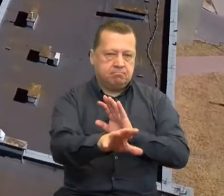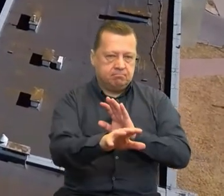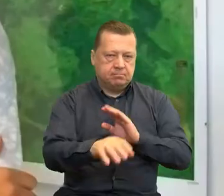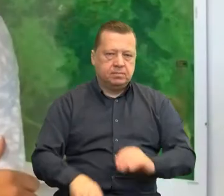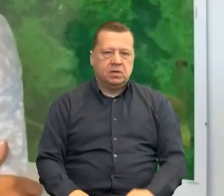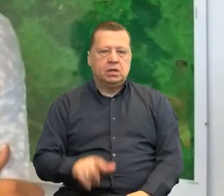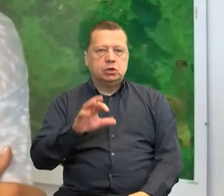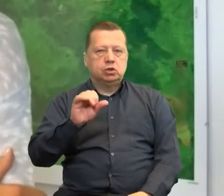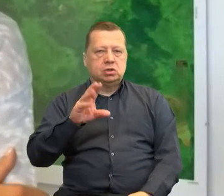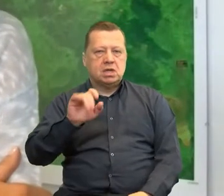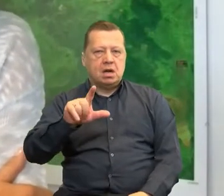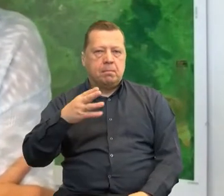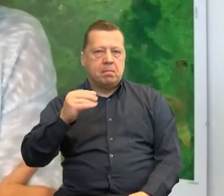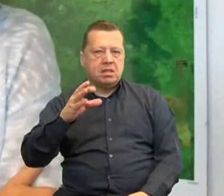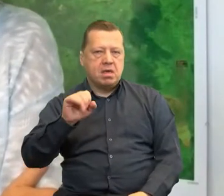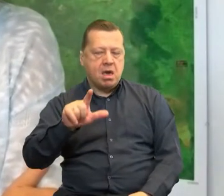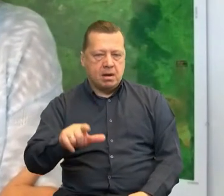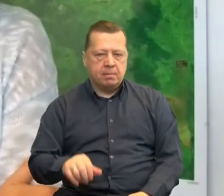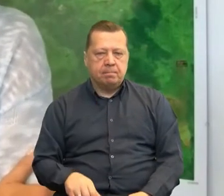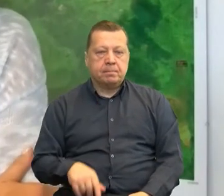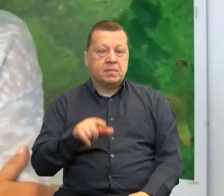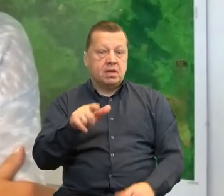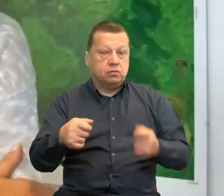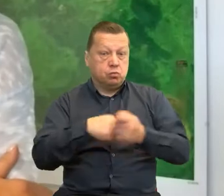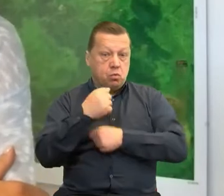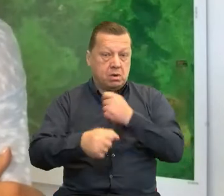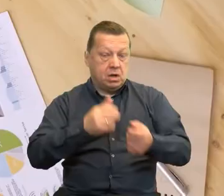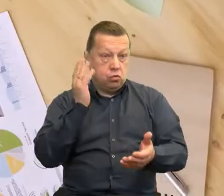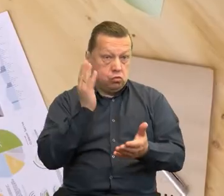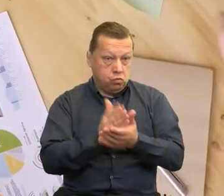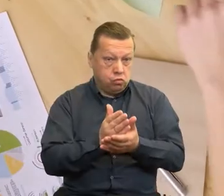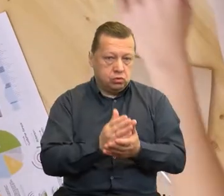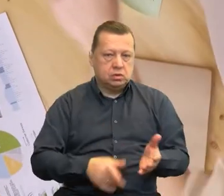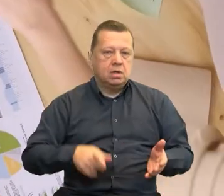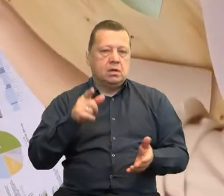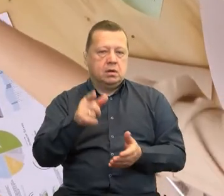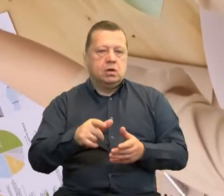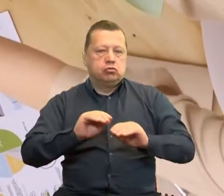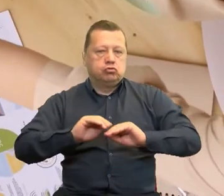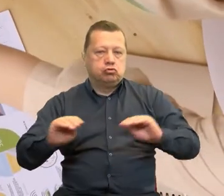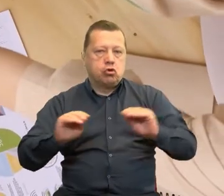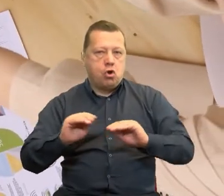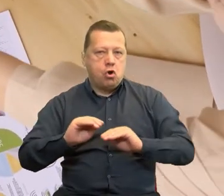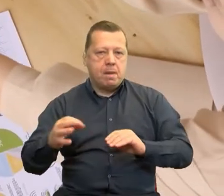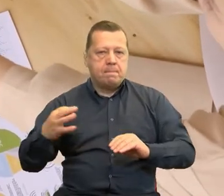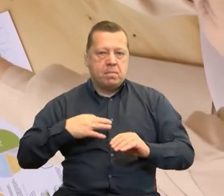narzędzi starsza media. Nawiązana współpraca pozwoliła na przeprowadzenie dedykowanych komercyjnych szkoleń